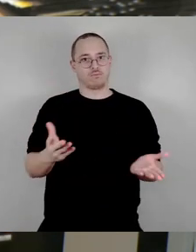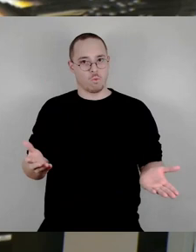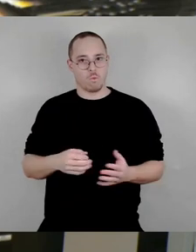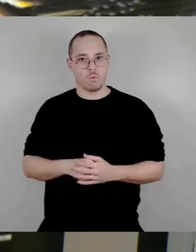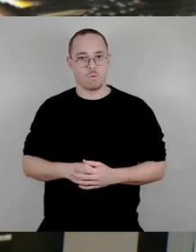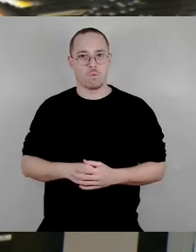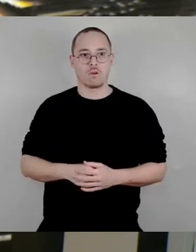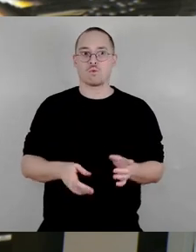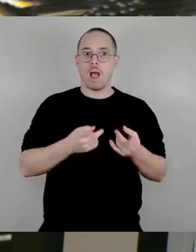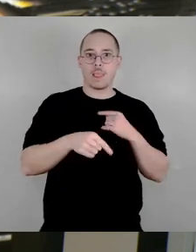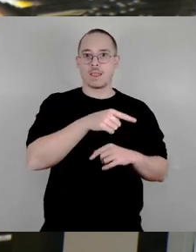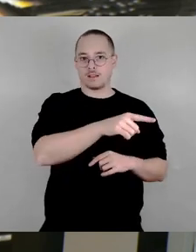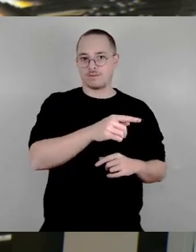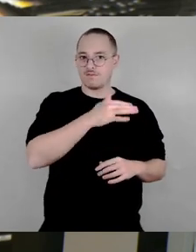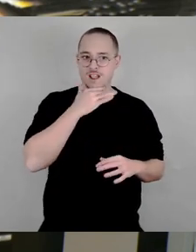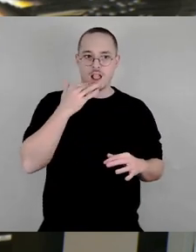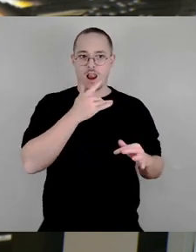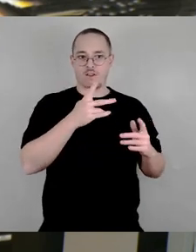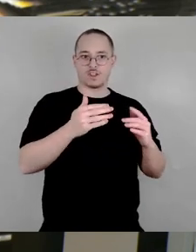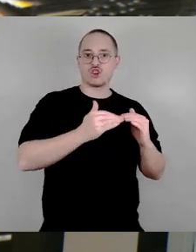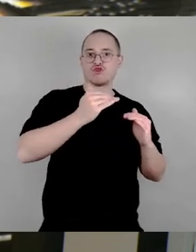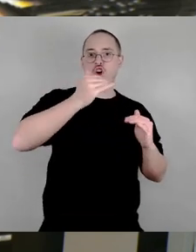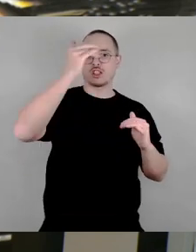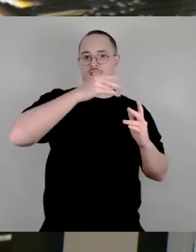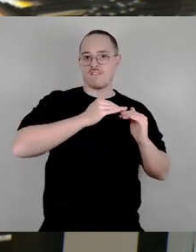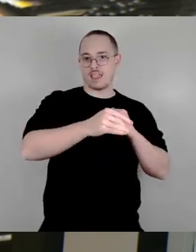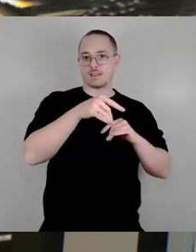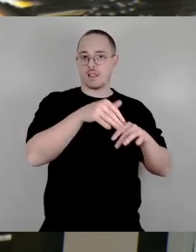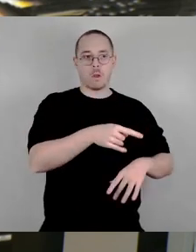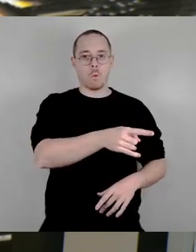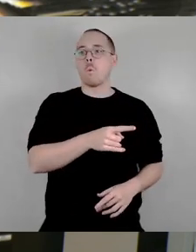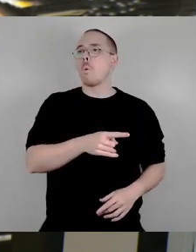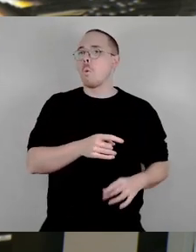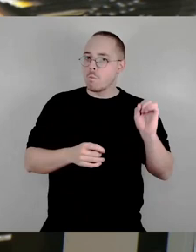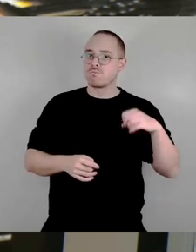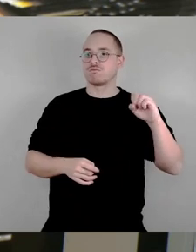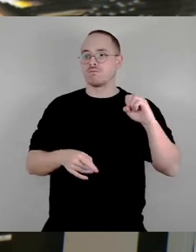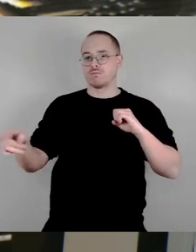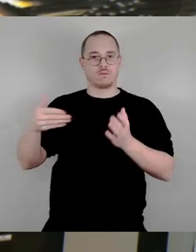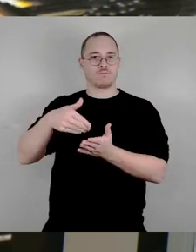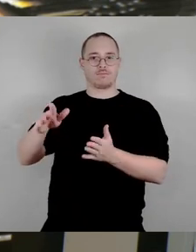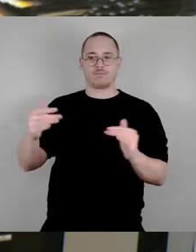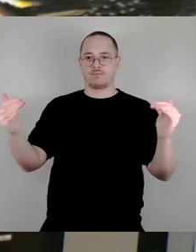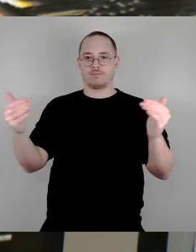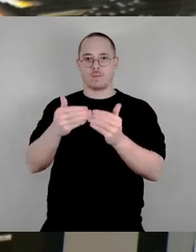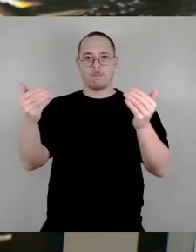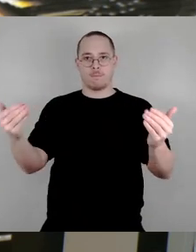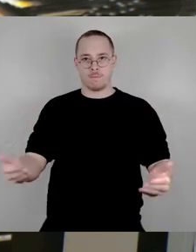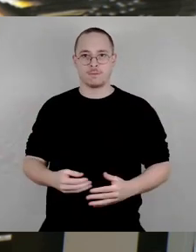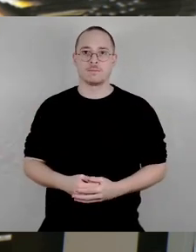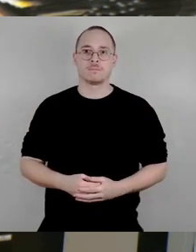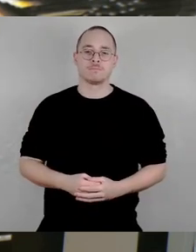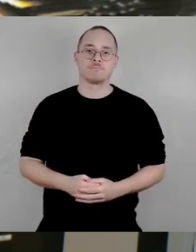insofern, es braucht das Umlegungsverfahren, das wird es geben, das wird ewig dauern. Die Flächen sind natürlich, auch das ist schon erwähnt,